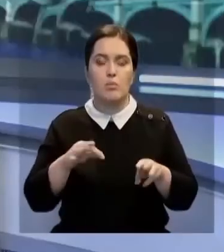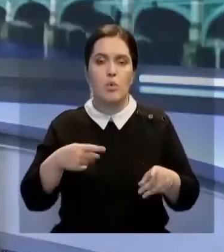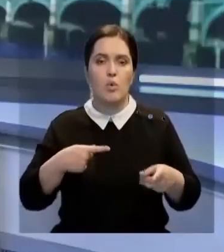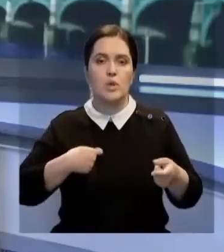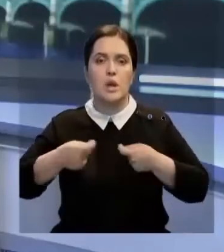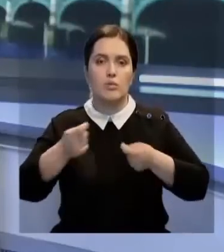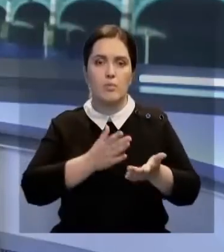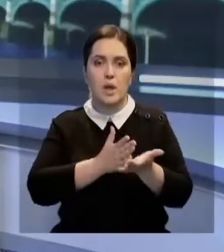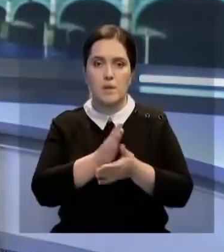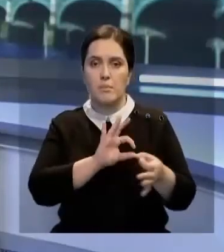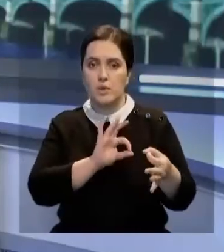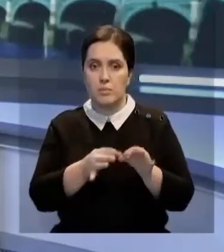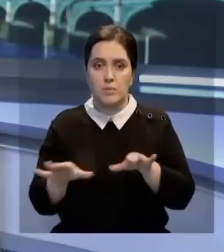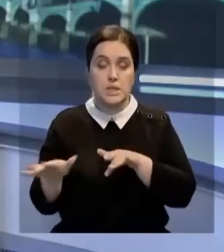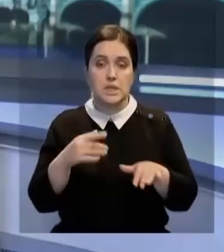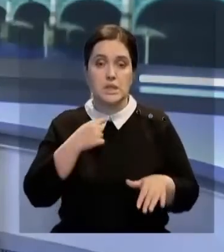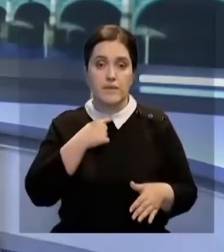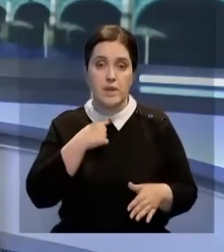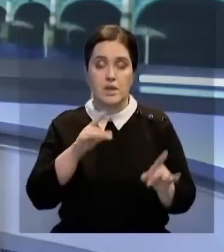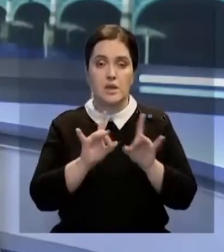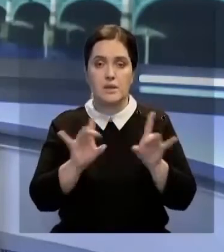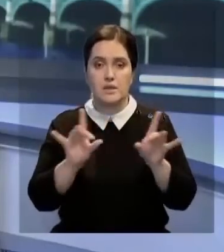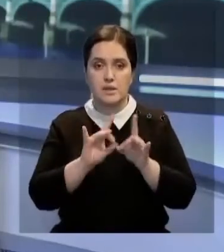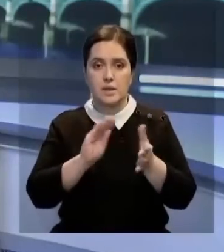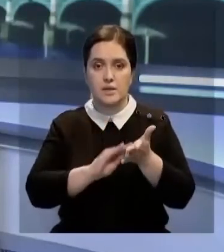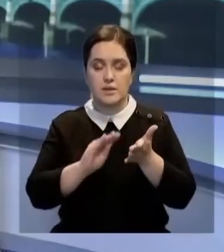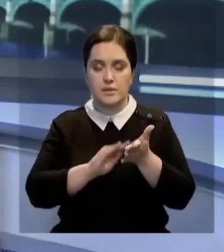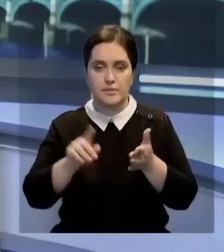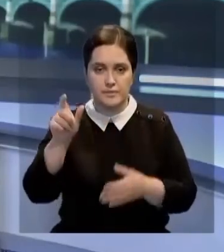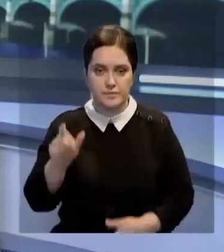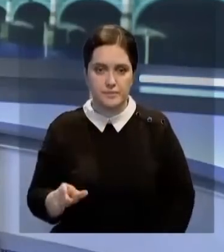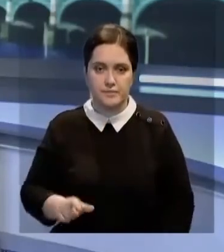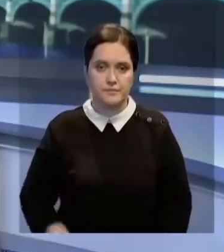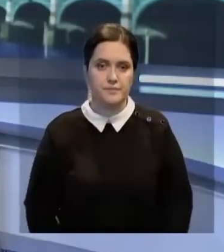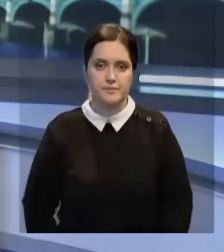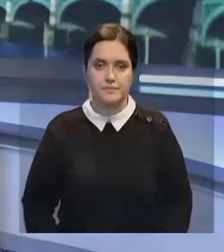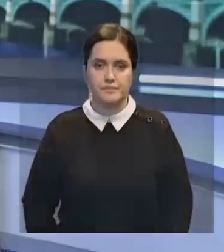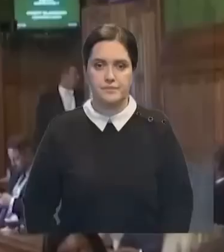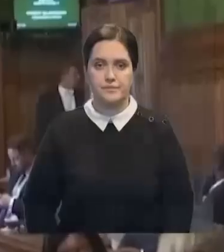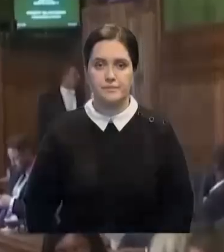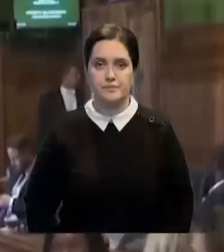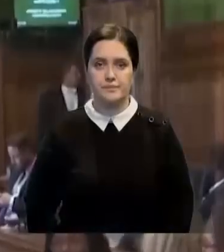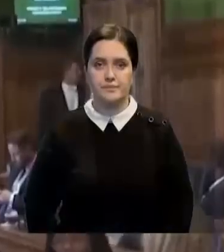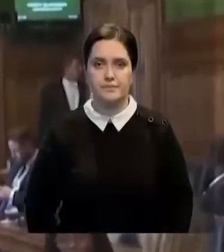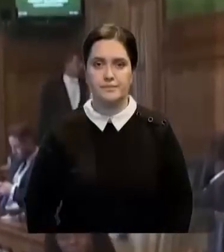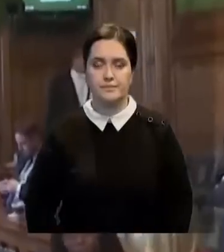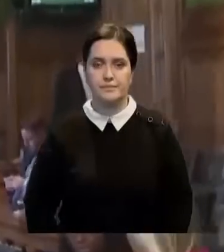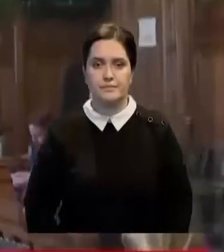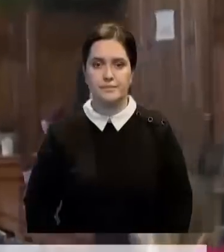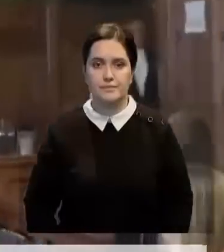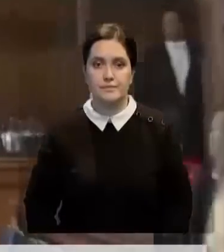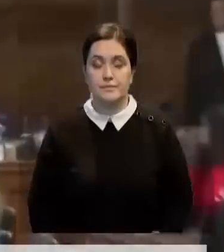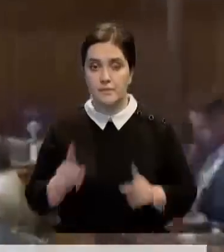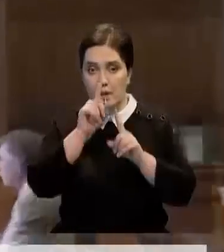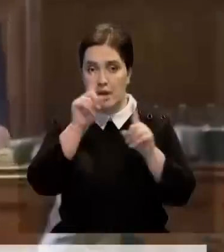министр по торговой политике. Подробнее о процессе голосования и о кандидатах расскажет Вероника Боярова. Это